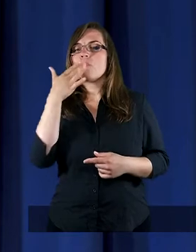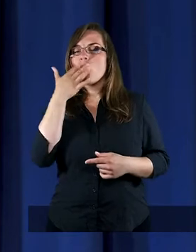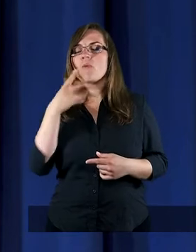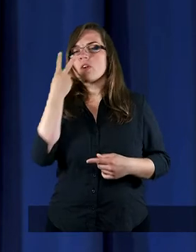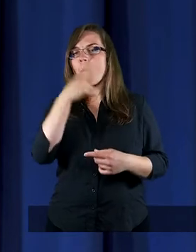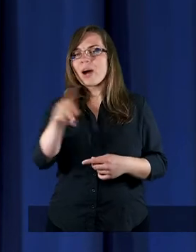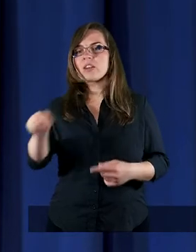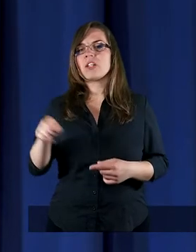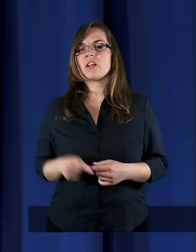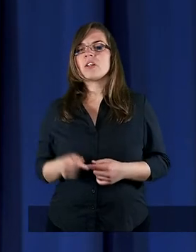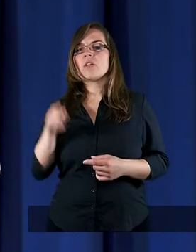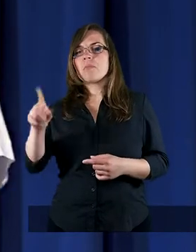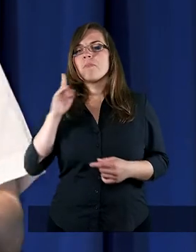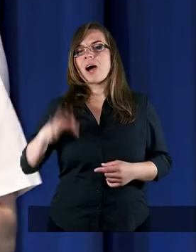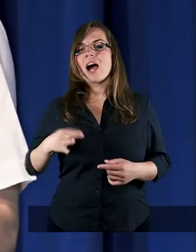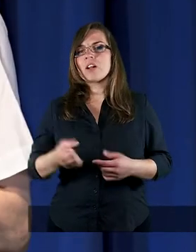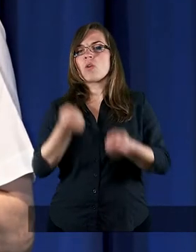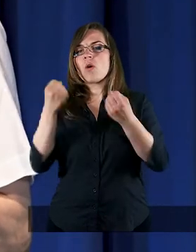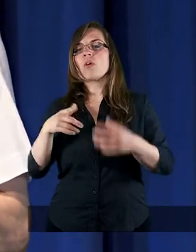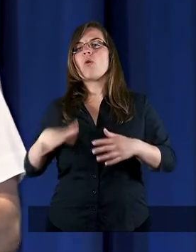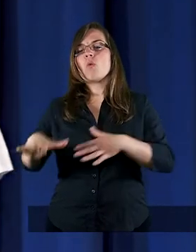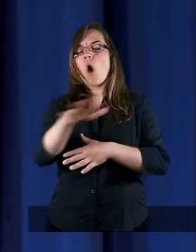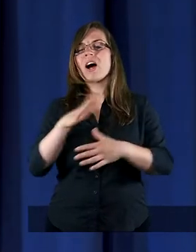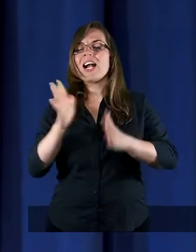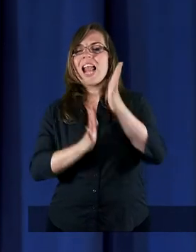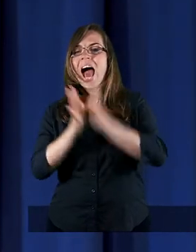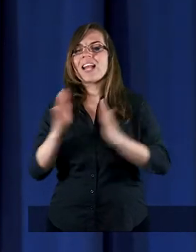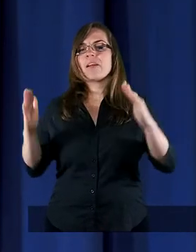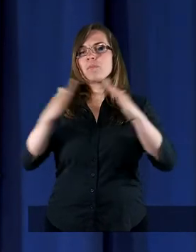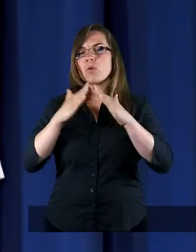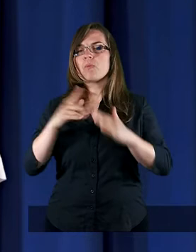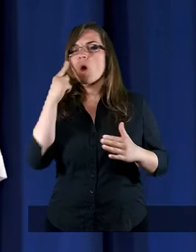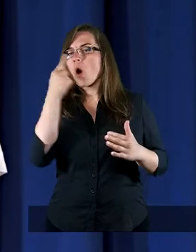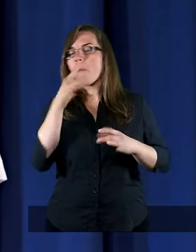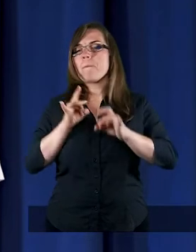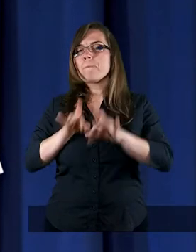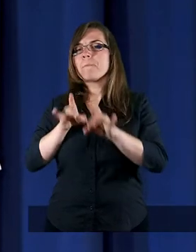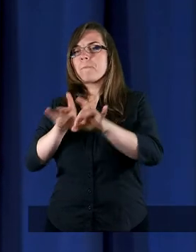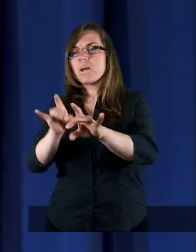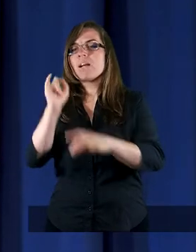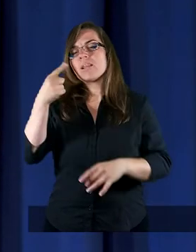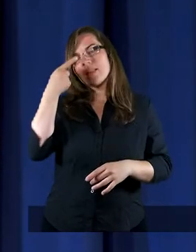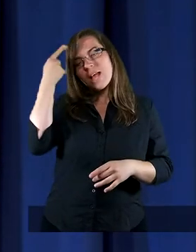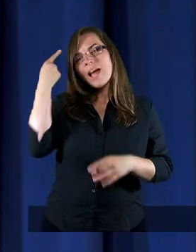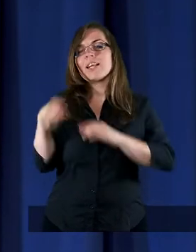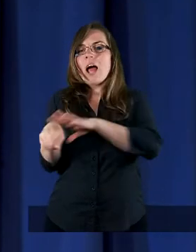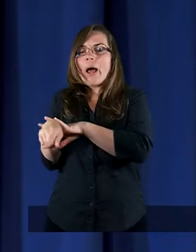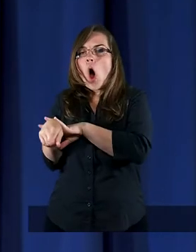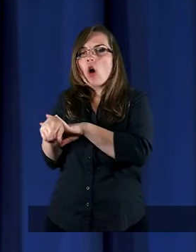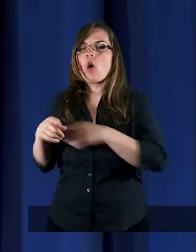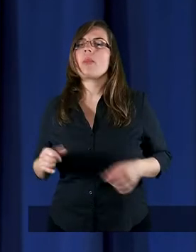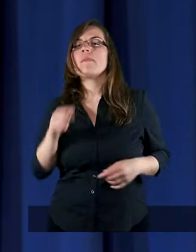łapach czeka. Pan dla niego podwórzem, łąką, lasem, domem, oczami za nim biegnie i tęskni ogonem.